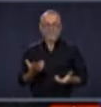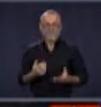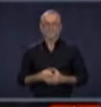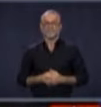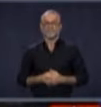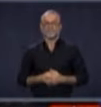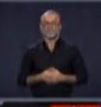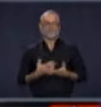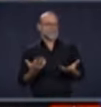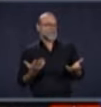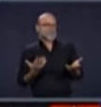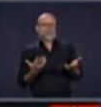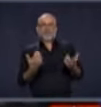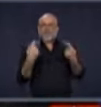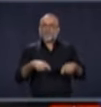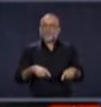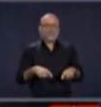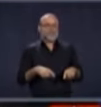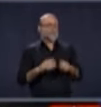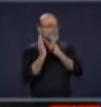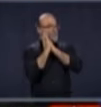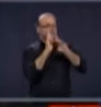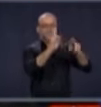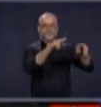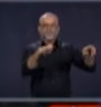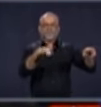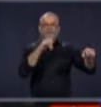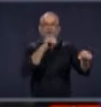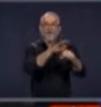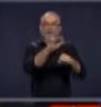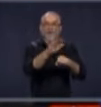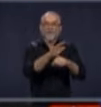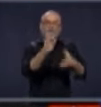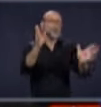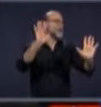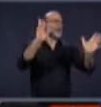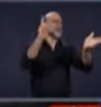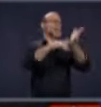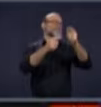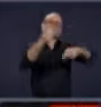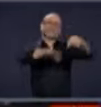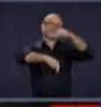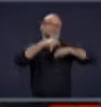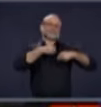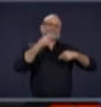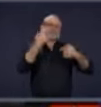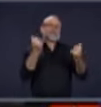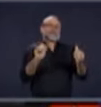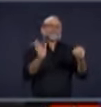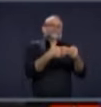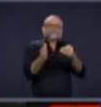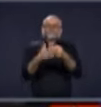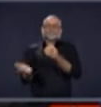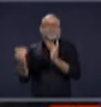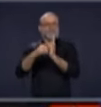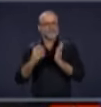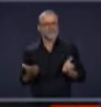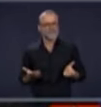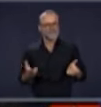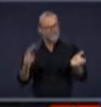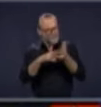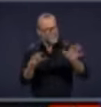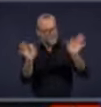hospitalisés, et si nous n'avons plus assez de lits, nous devrons reculer sur la question du